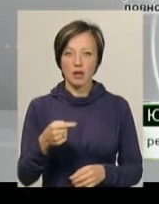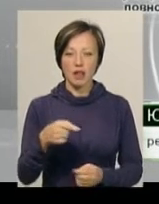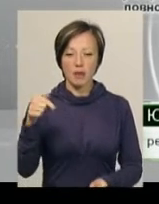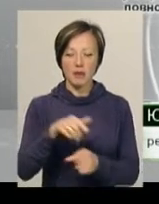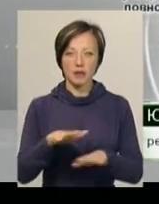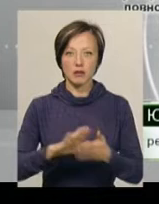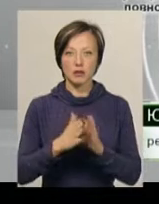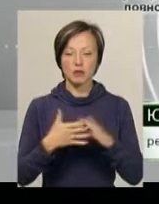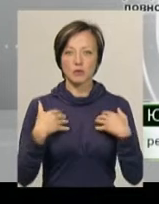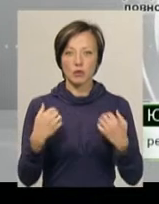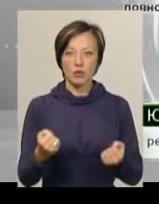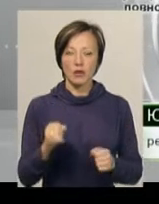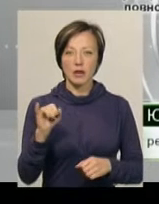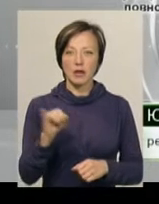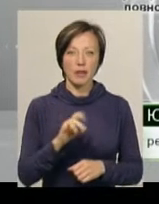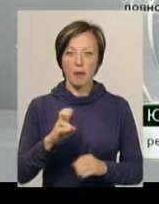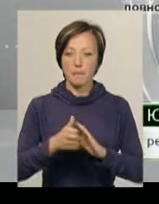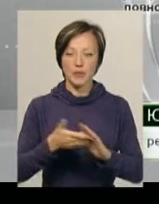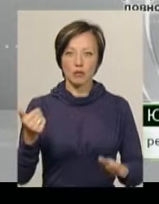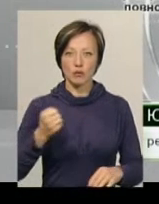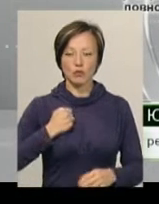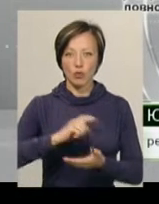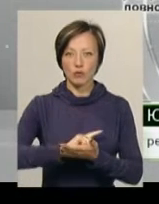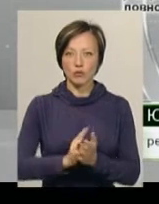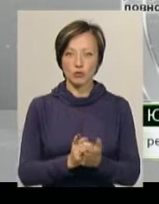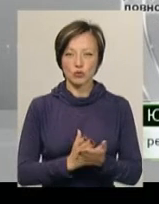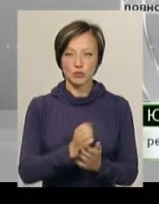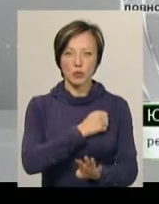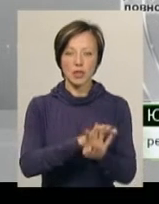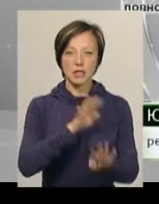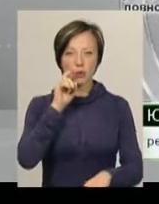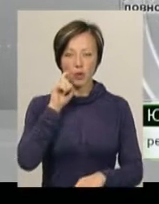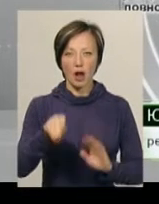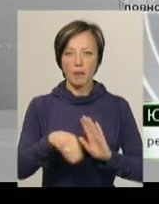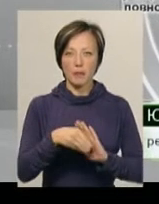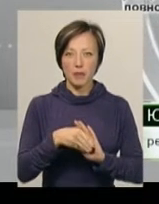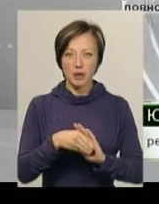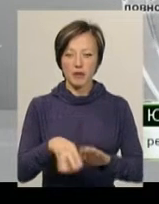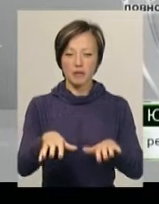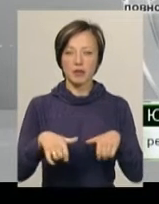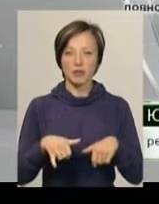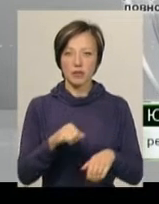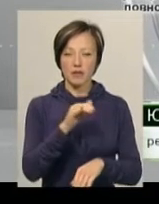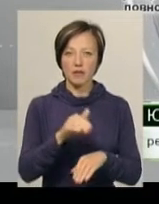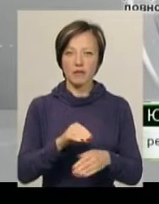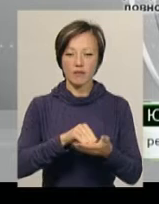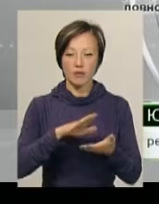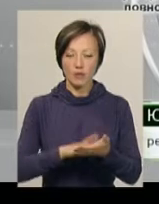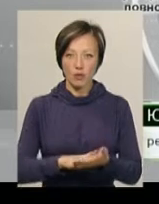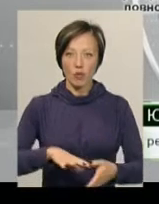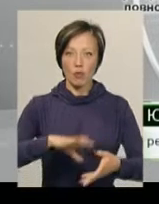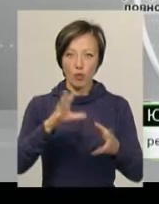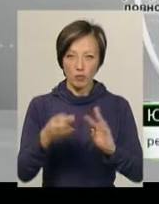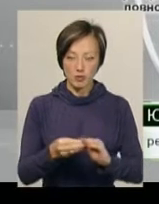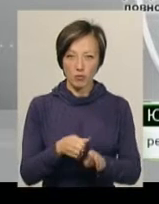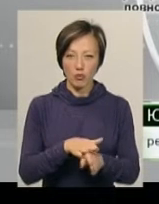станом здоров'я та відповідно непризову його на строку військову службу у соні ціли України. Хабар вилучено та виявлено у повному обсязі під час